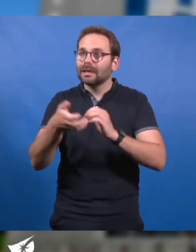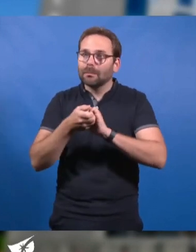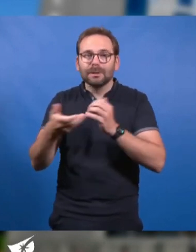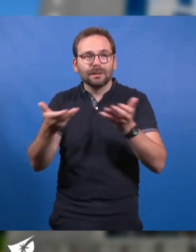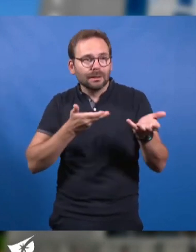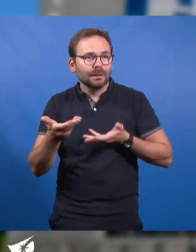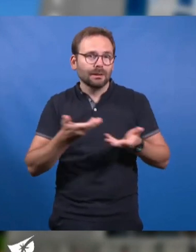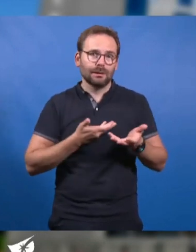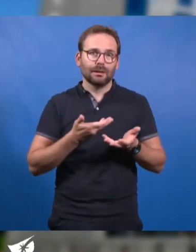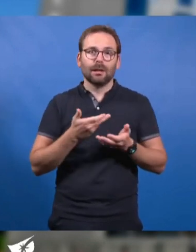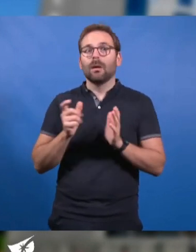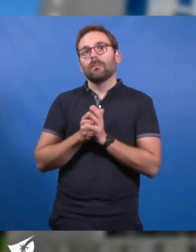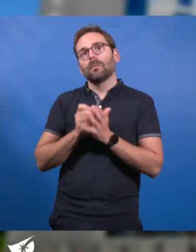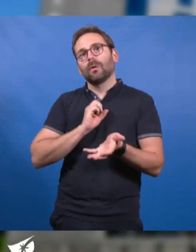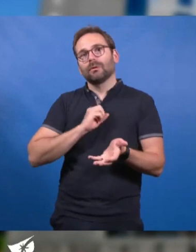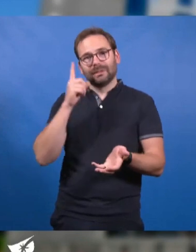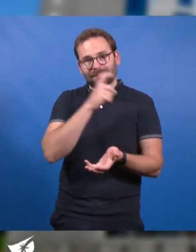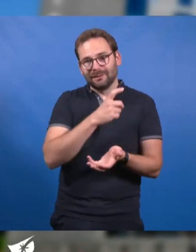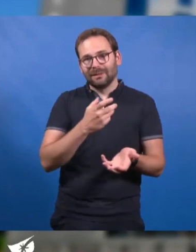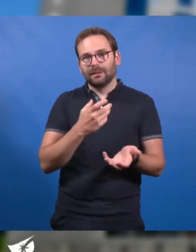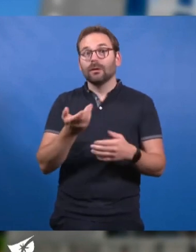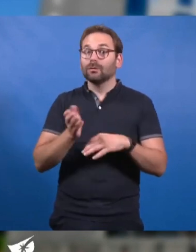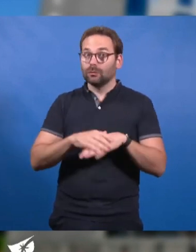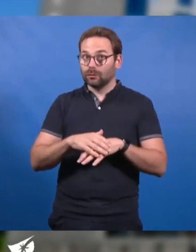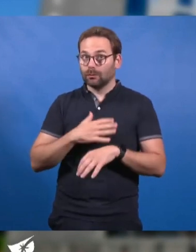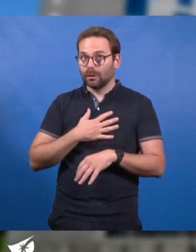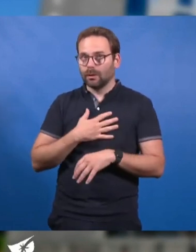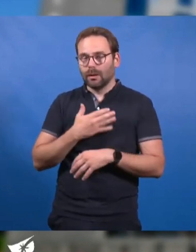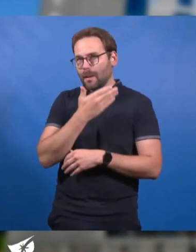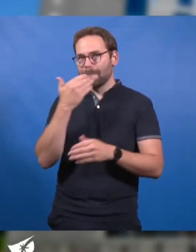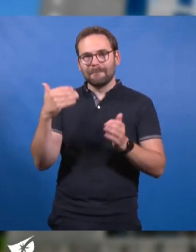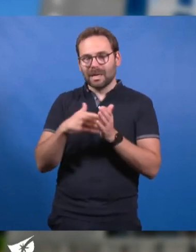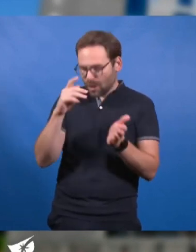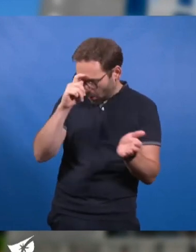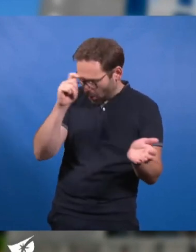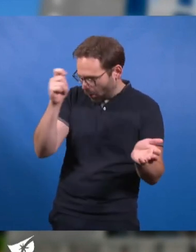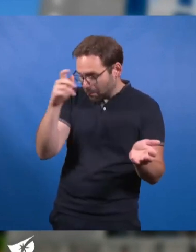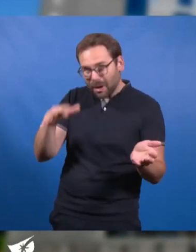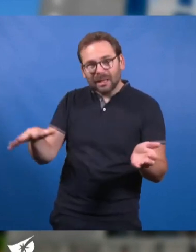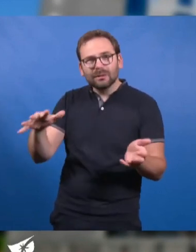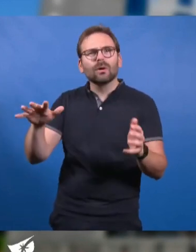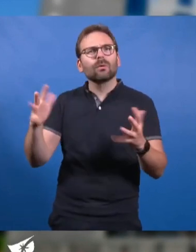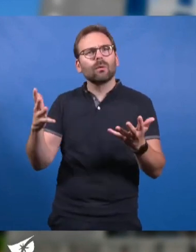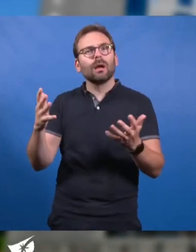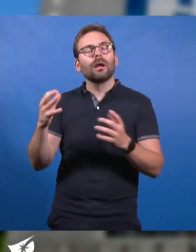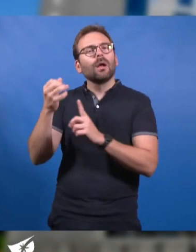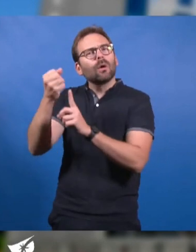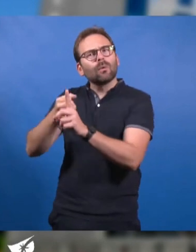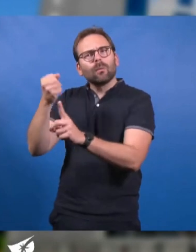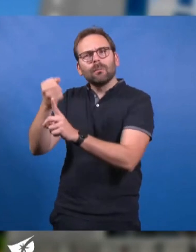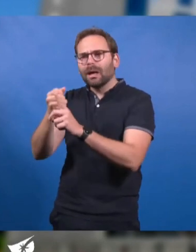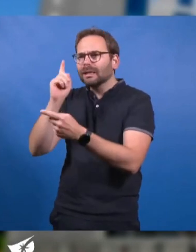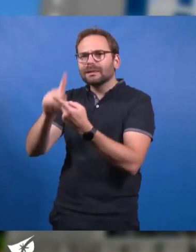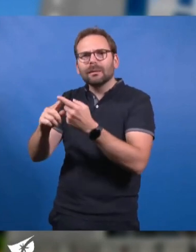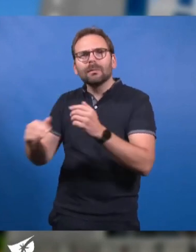dans ces moments difficiles et en ce qui nous concerne. Le meilleur hommage que nous pourrons lui rendre sera de perpétuer ses combats pour l